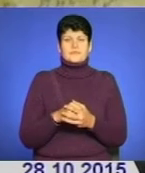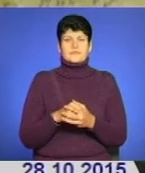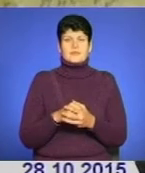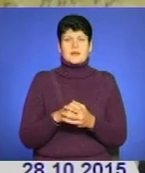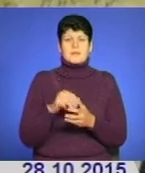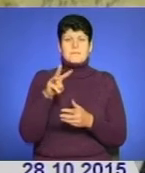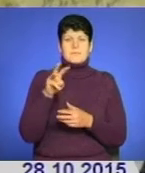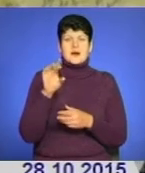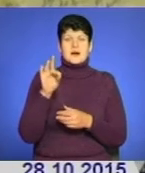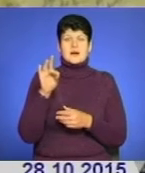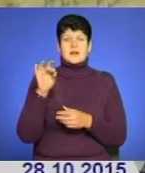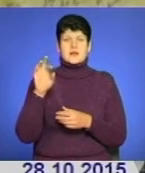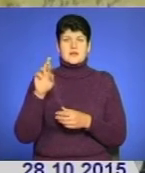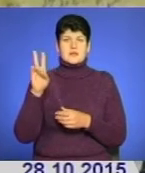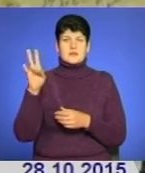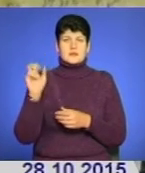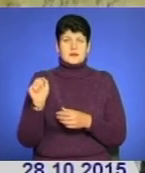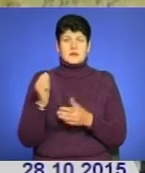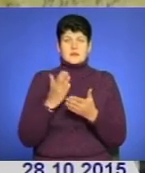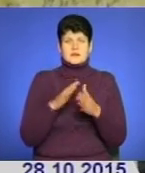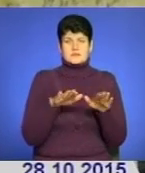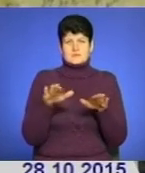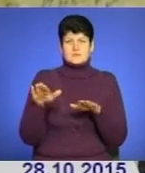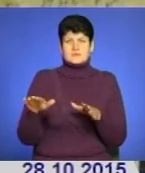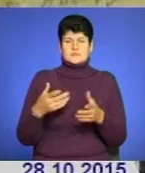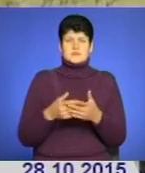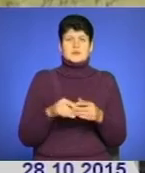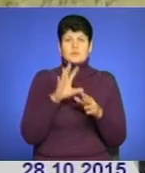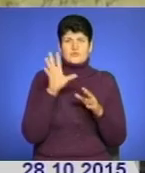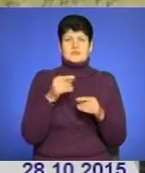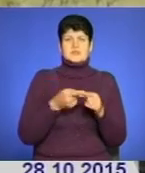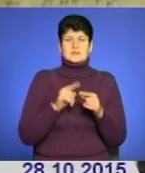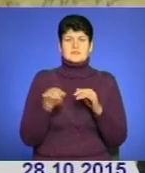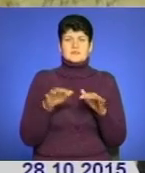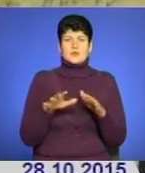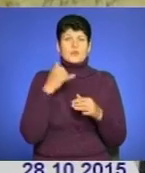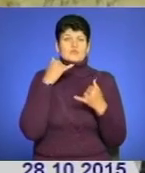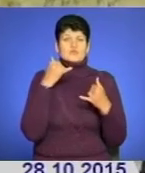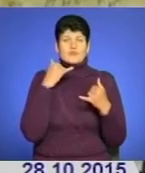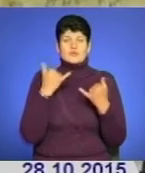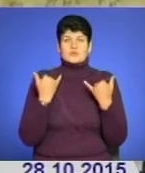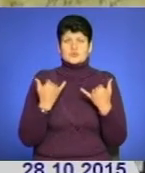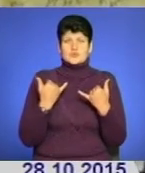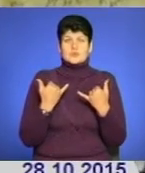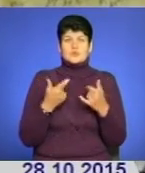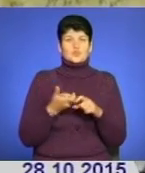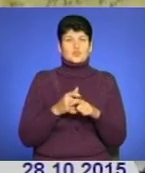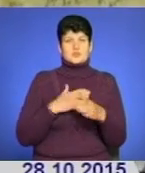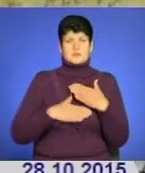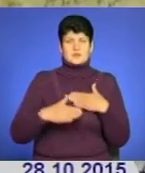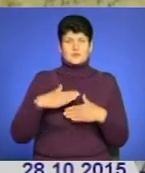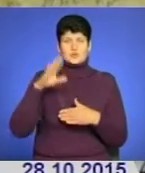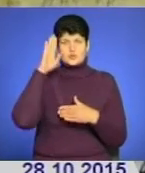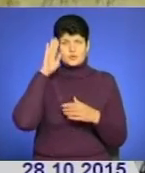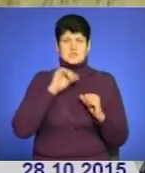Мар'янка так само є, там такі, в нас є кілька позицій. Тобто, ну, і по цих всіх речах, от обдзвонювали сьогодні. Дуже приємно, що хлопці,